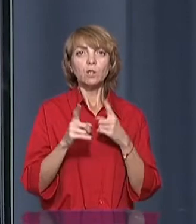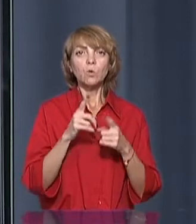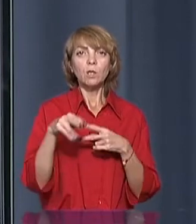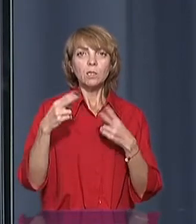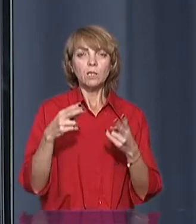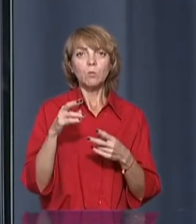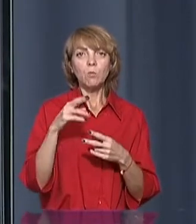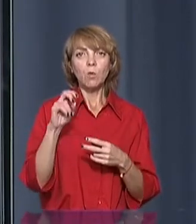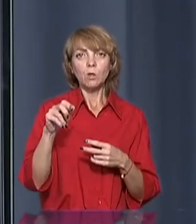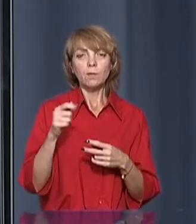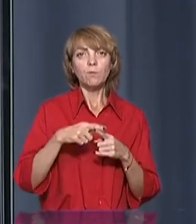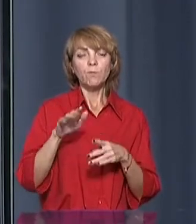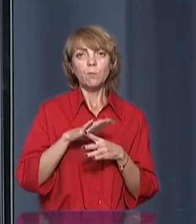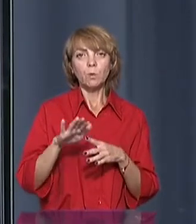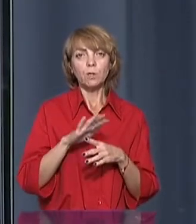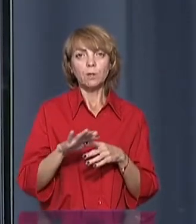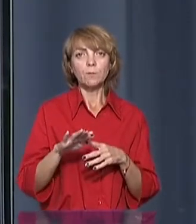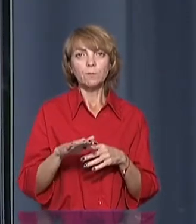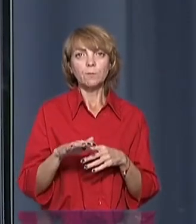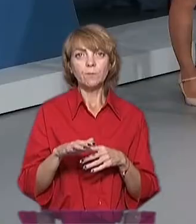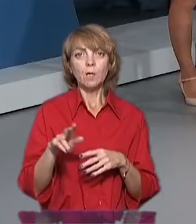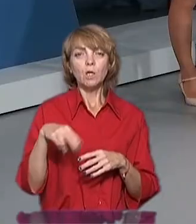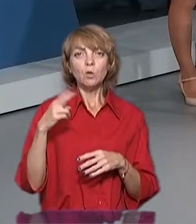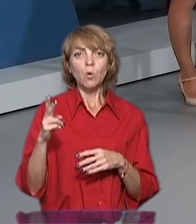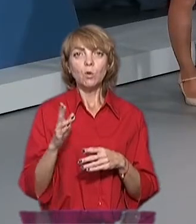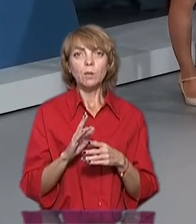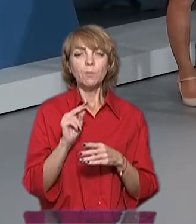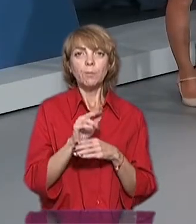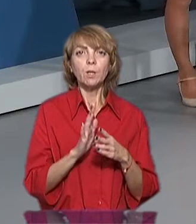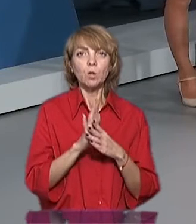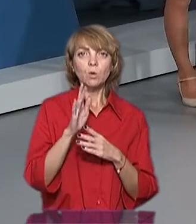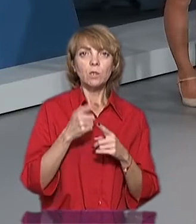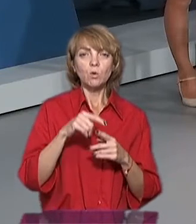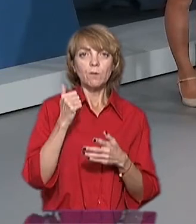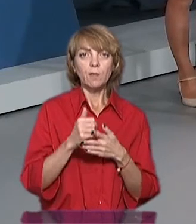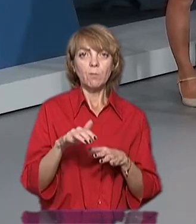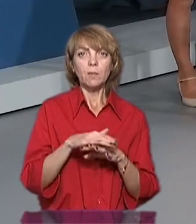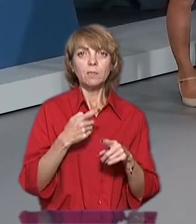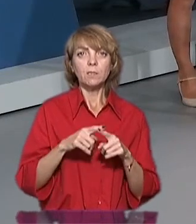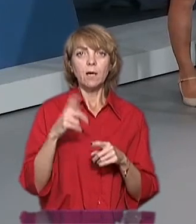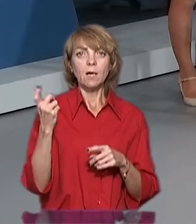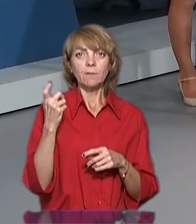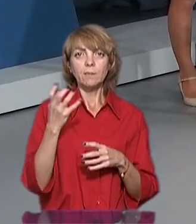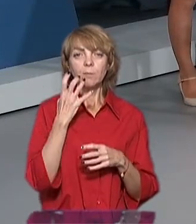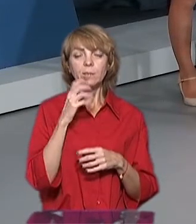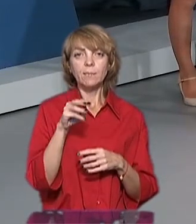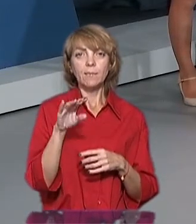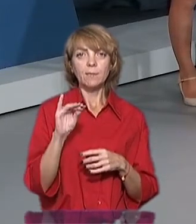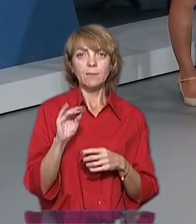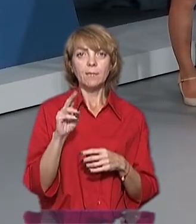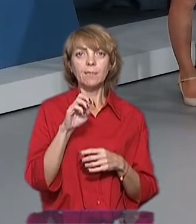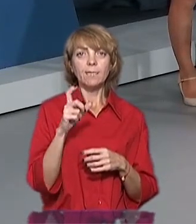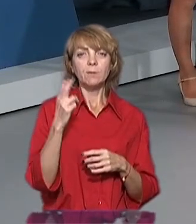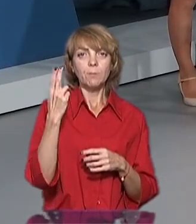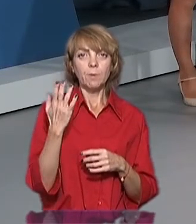боргу і його виконують. Долг, прирост основна маса це, конечно, харківські теплові сети і ТЕЦ